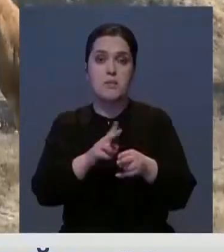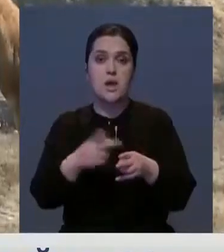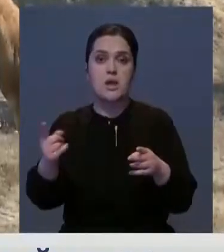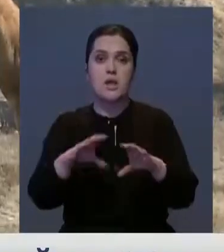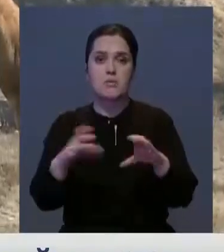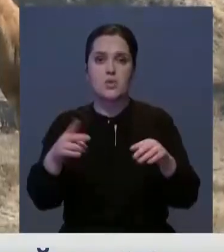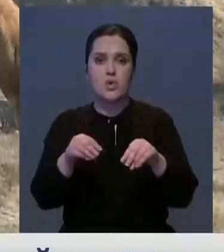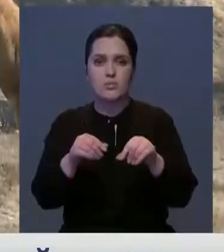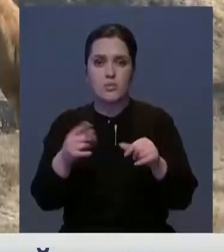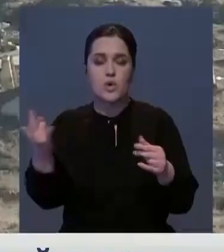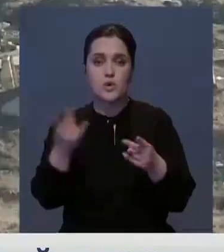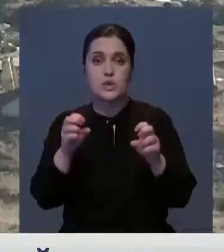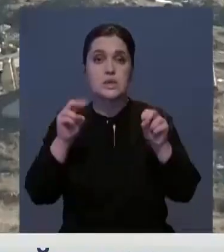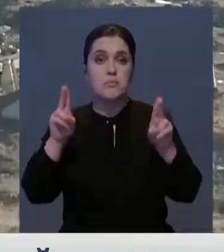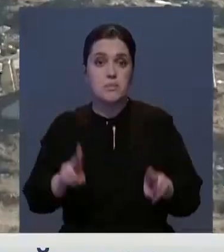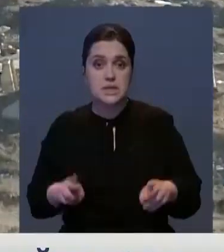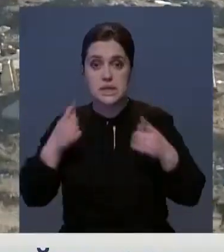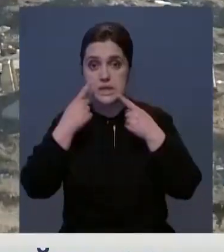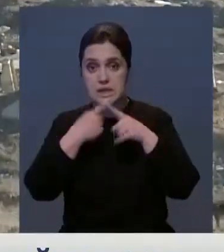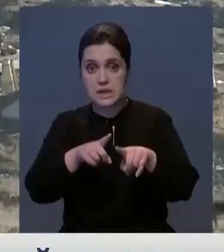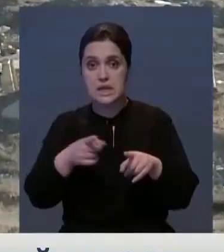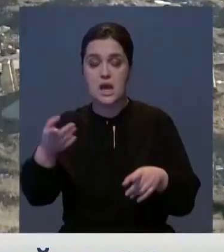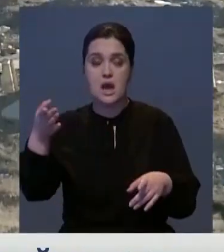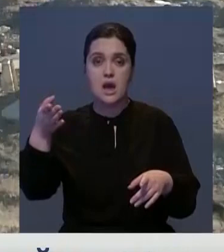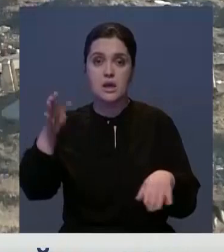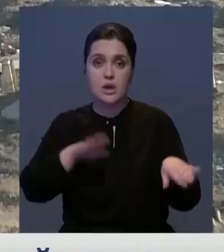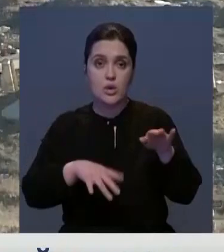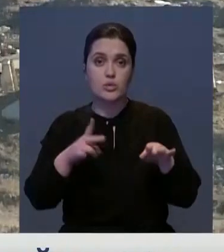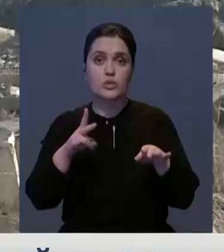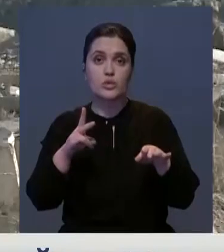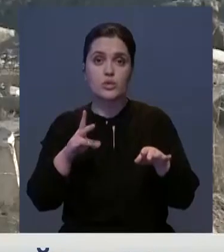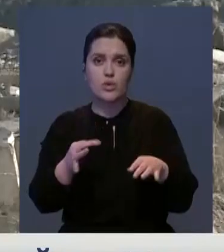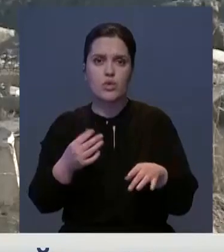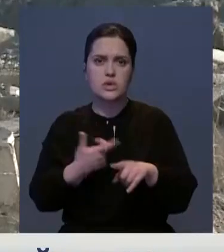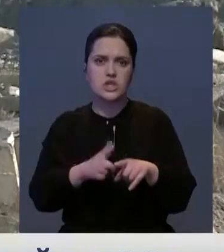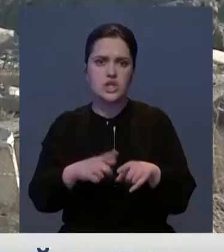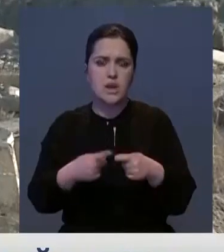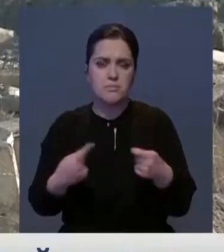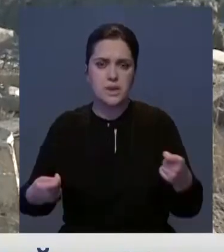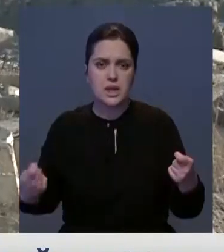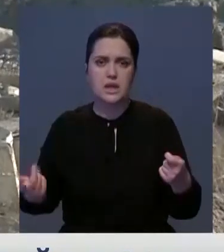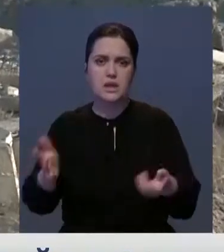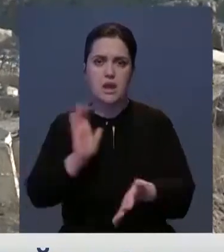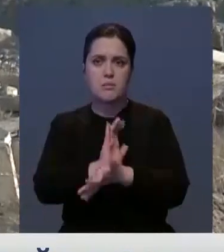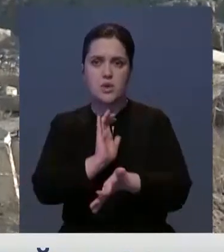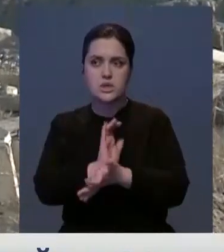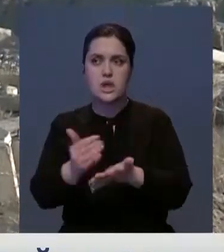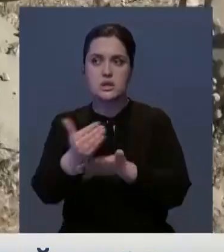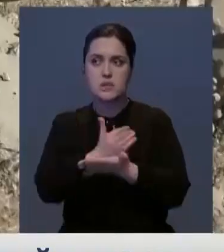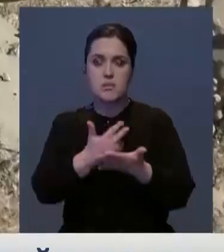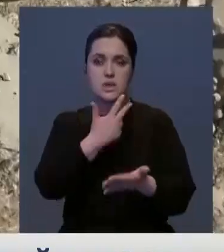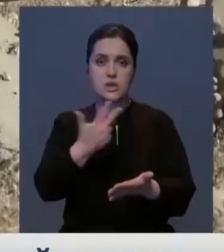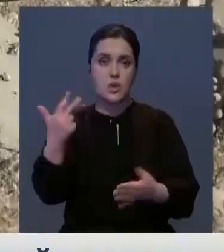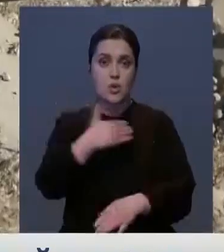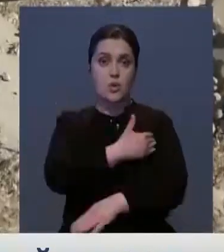измельчить и утилизировать на специальных техногенных карьерах. Но рекультивация идет слишком медленно. А бытовой мусор, собранный с 33